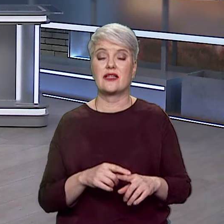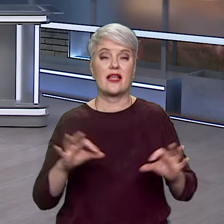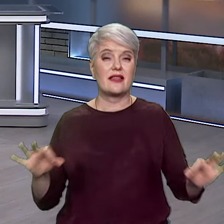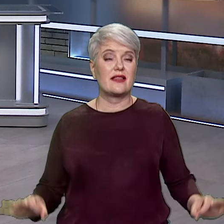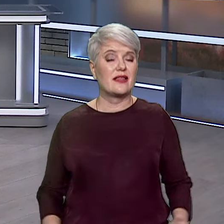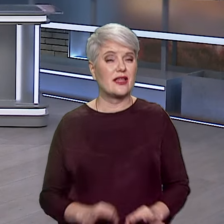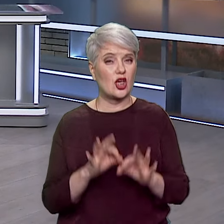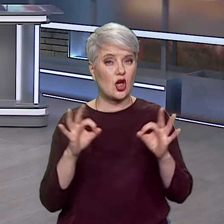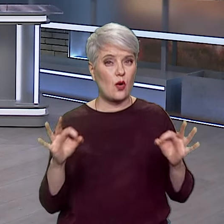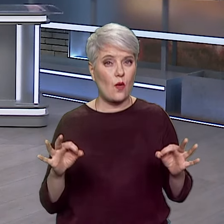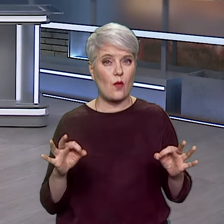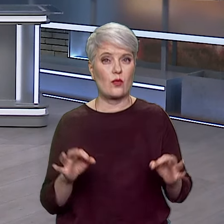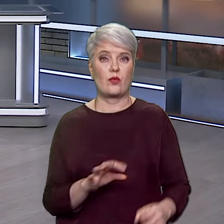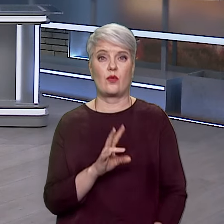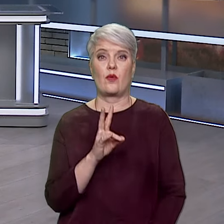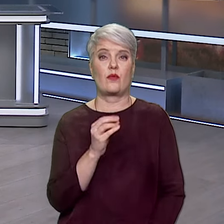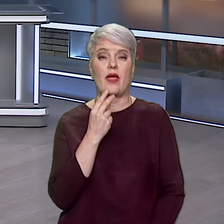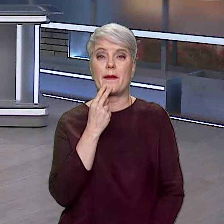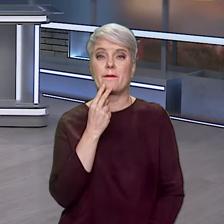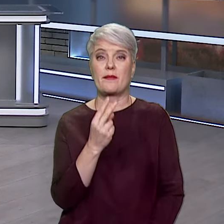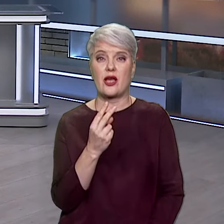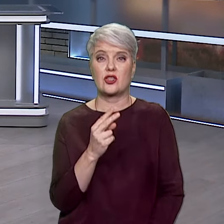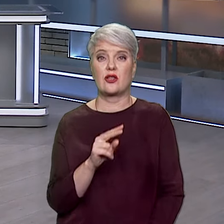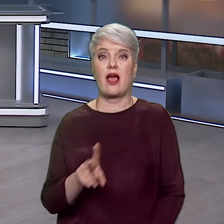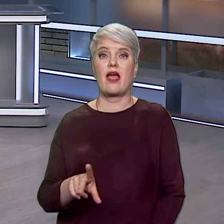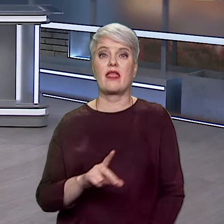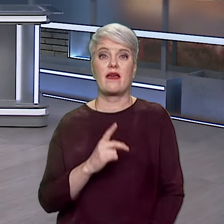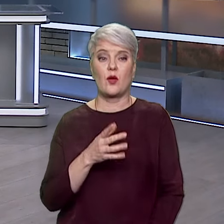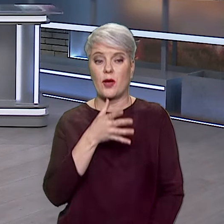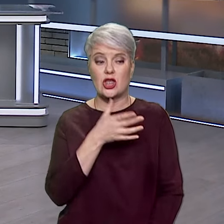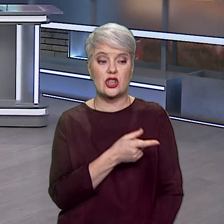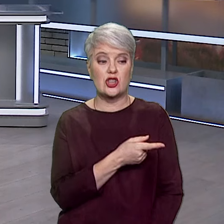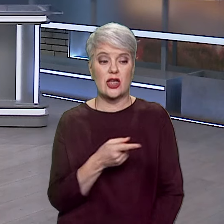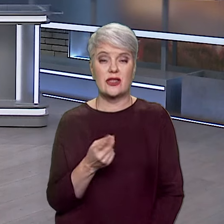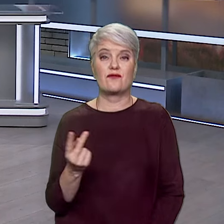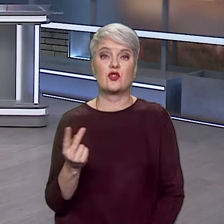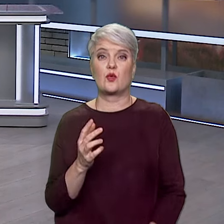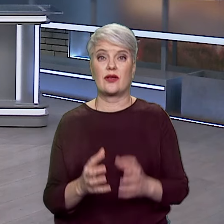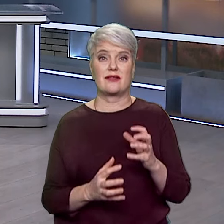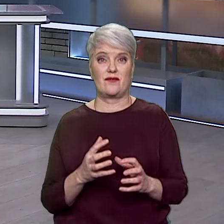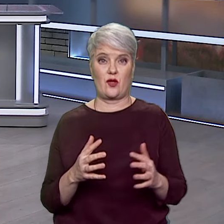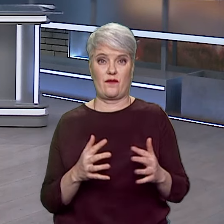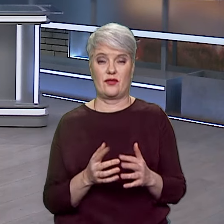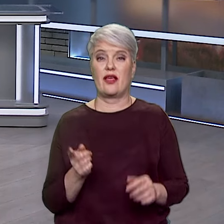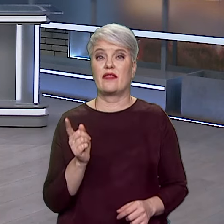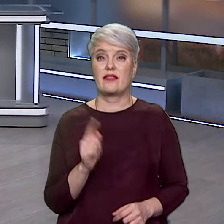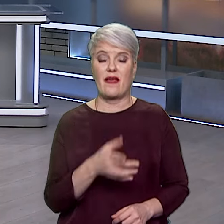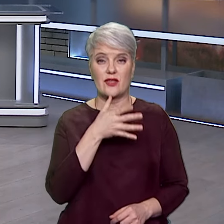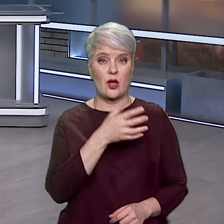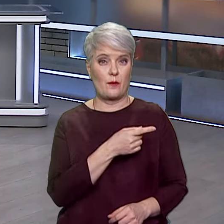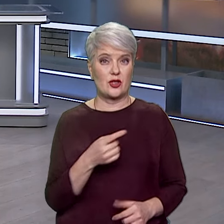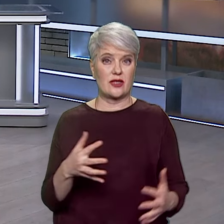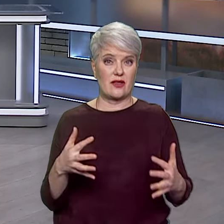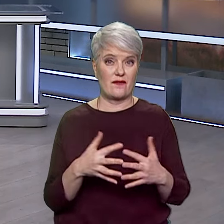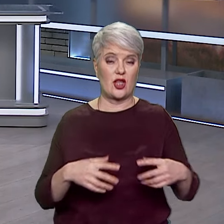бачила Європа з часів Другої світової війни. Навіть під час війн та конфліктів на території